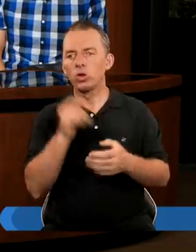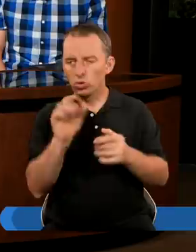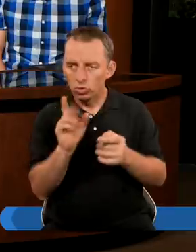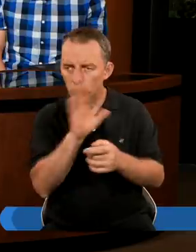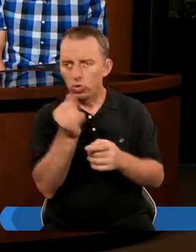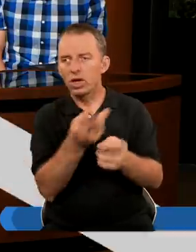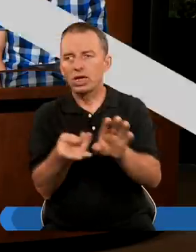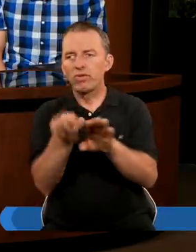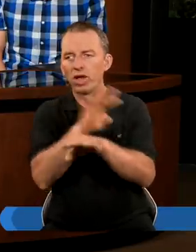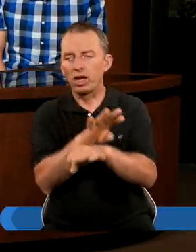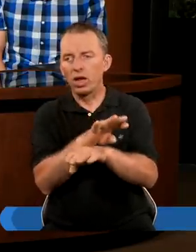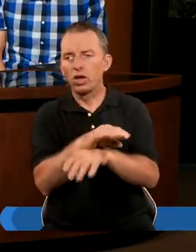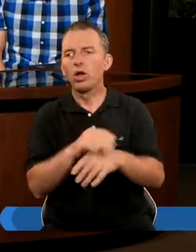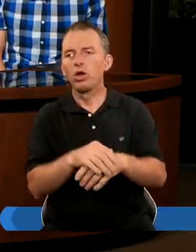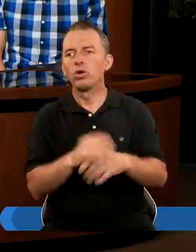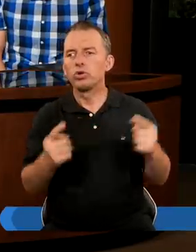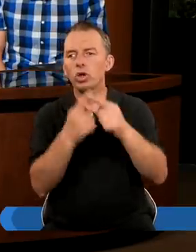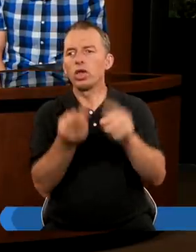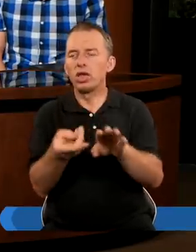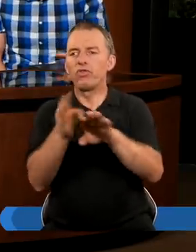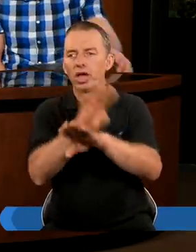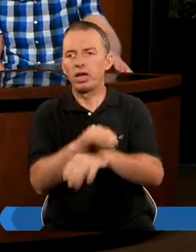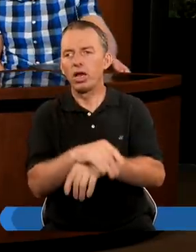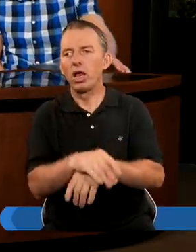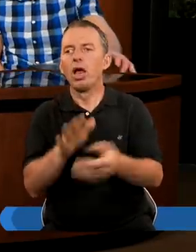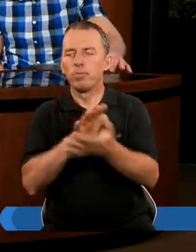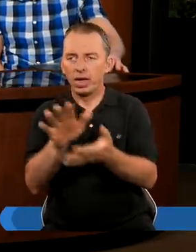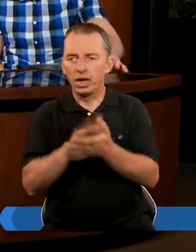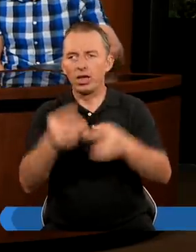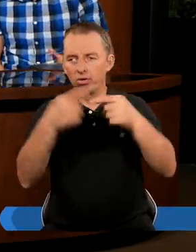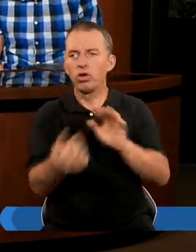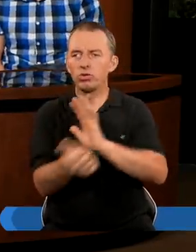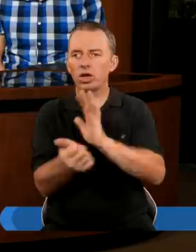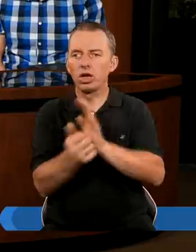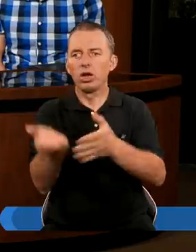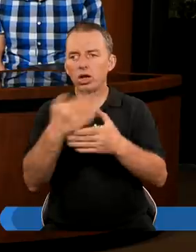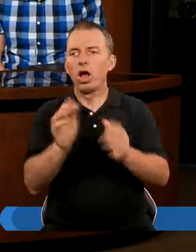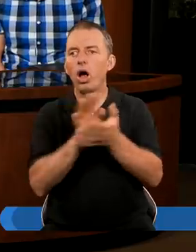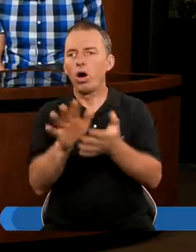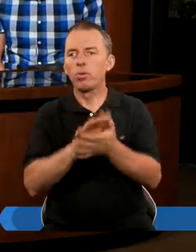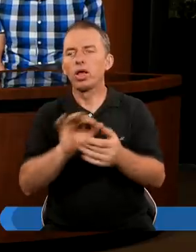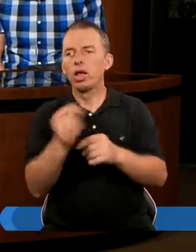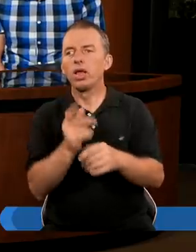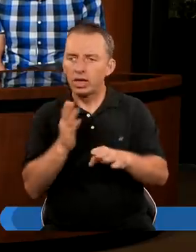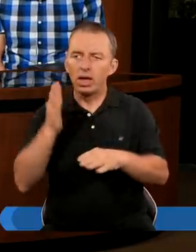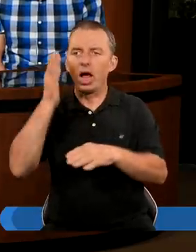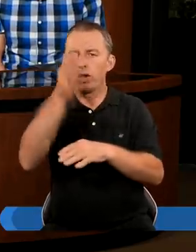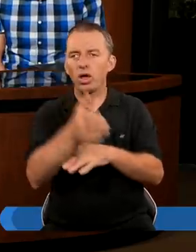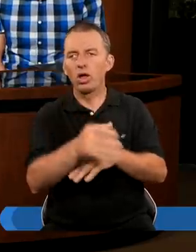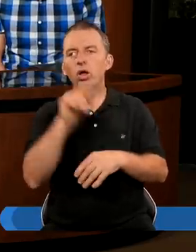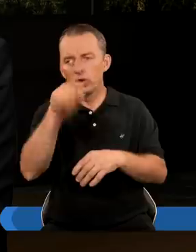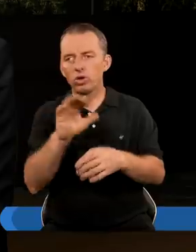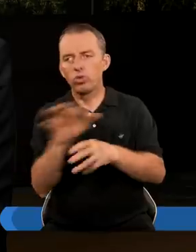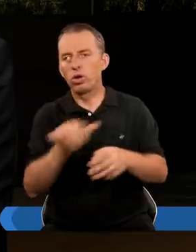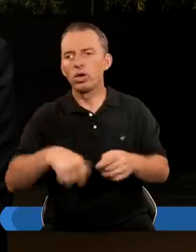jest szczyt zwiedzenia Szczyt zwiedzenia Z drugiej strony W piętnastym wersecie Szestnastego rozdziału Apokalipsy Jest ta nadzieja